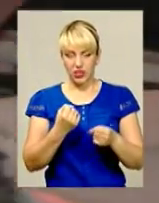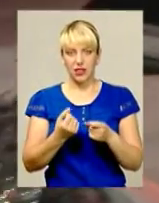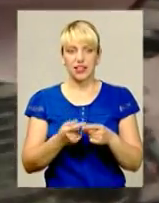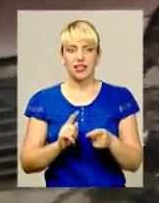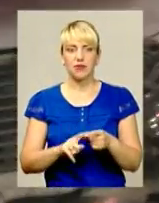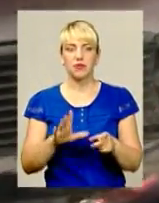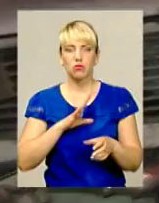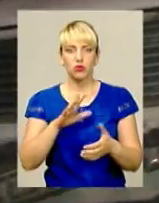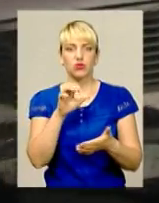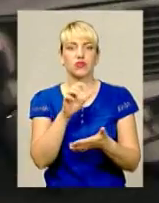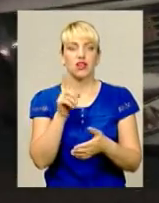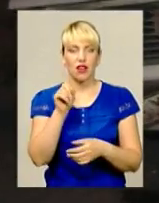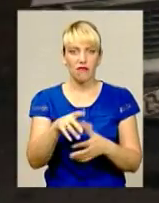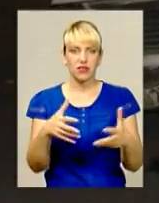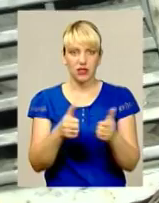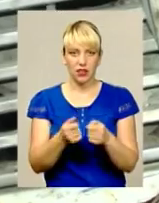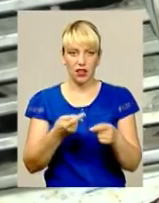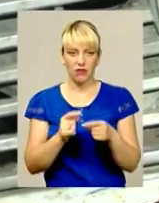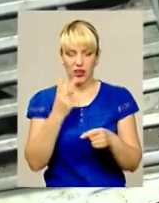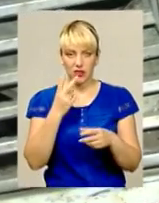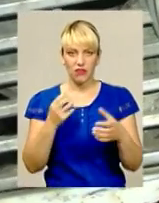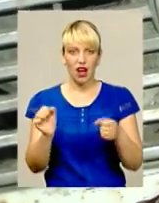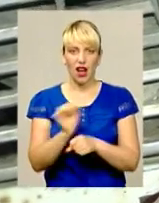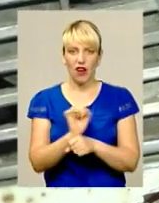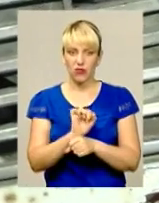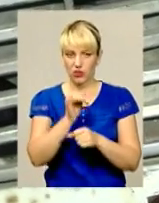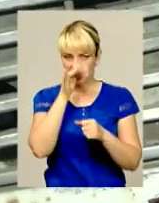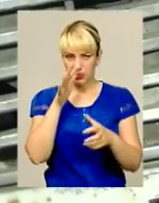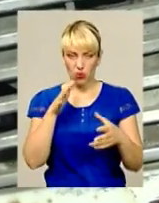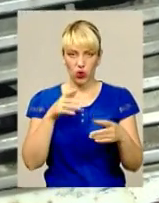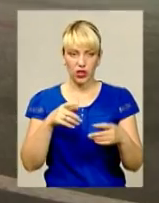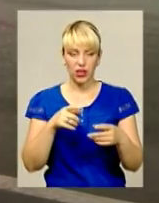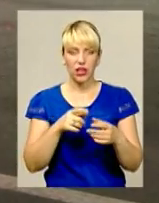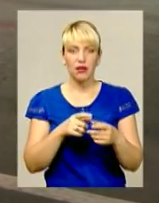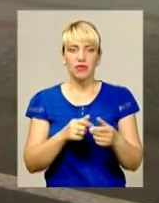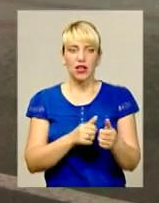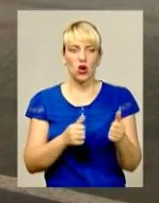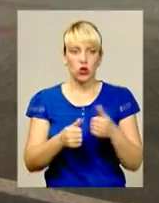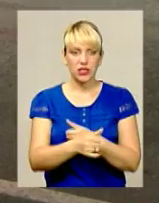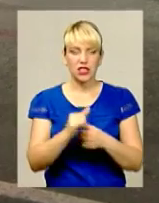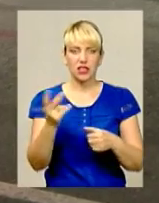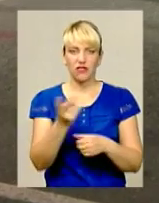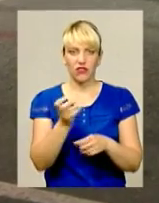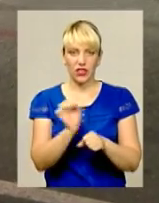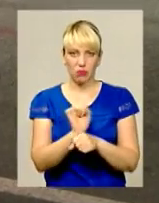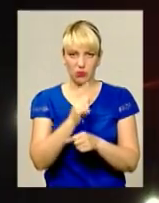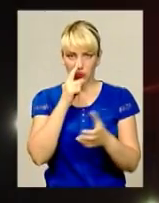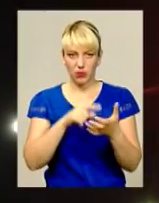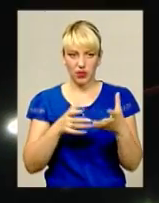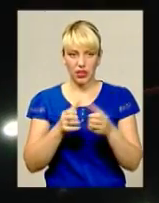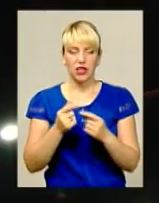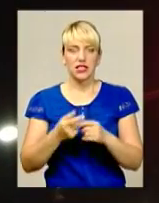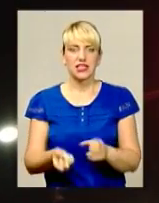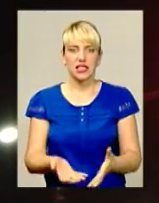це сталося зіткнення. Два автомобілі не змогли роз'їхатися на перехресті. У результаті обидві машини пошкоджені. Поліцейські з